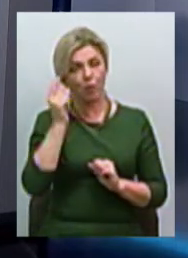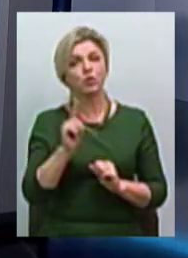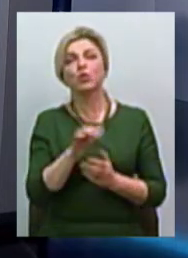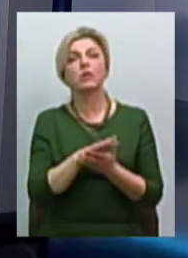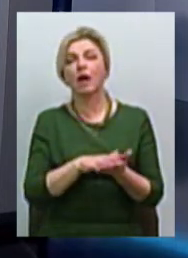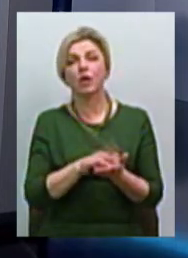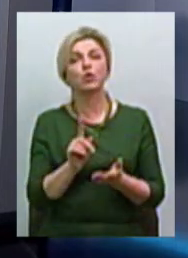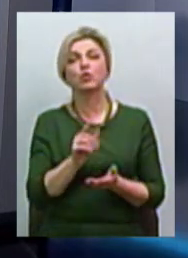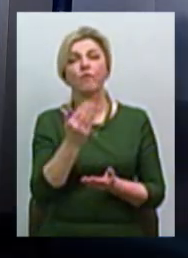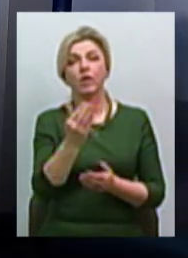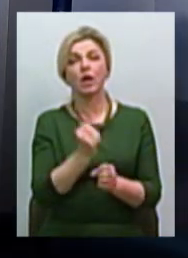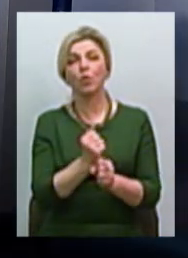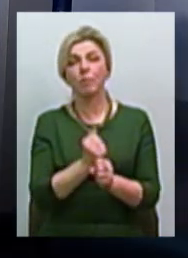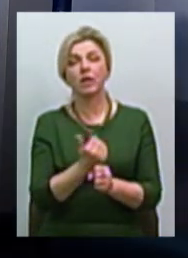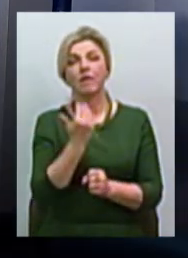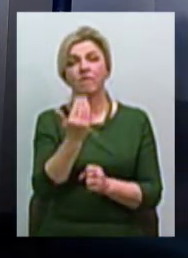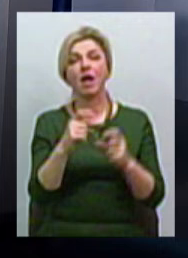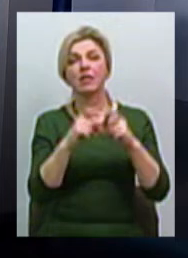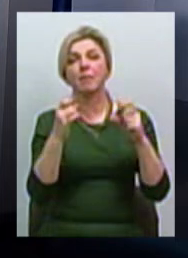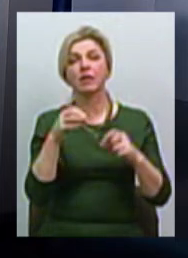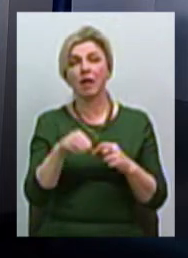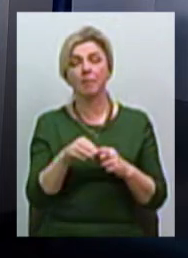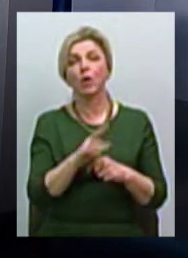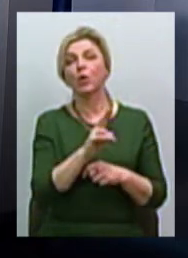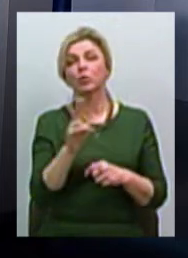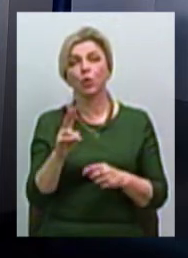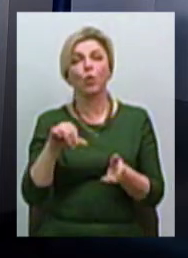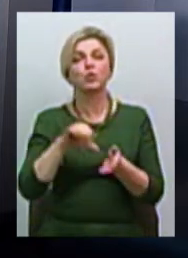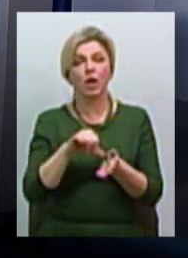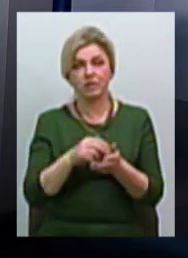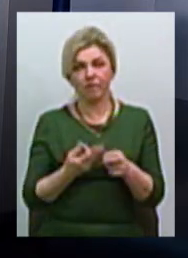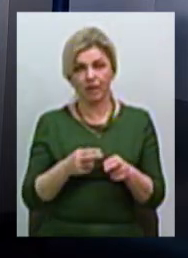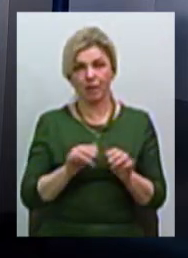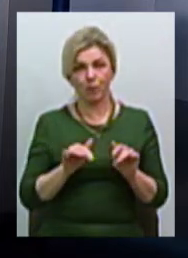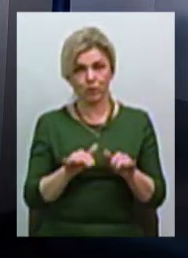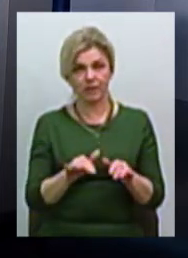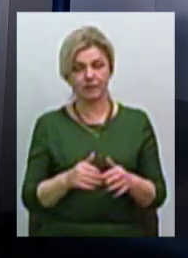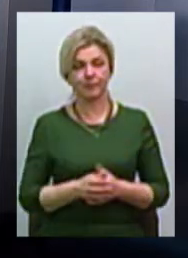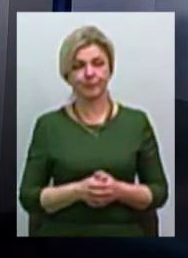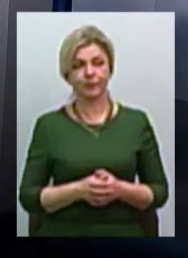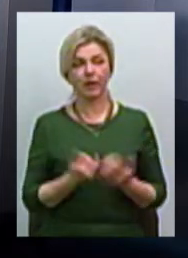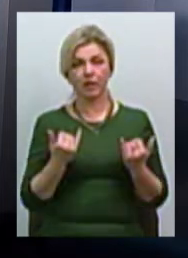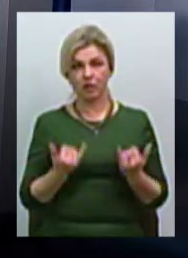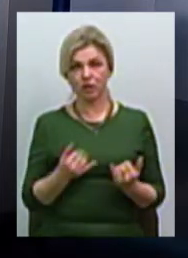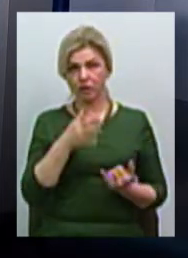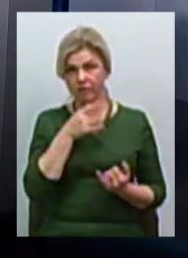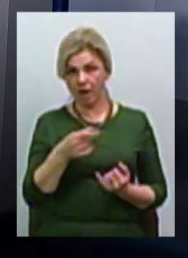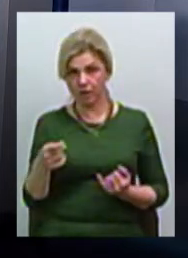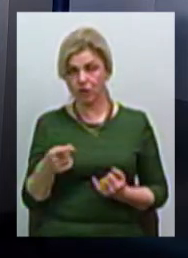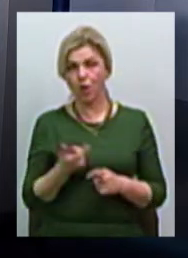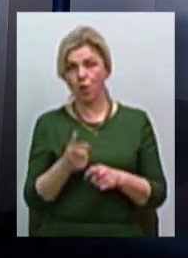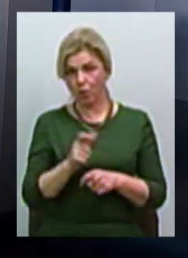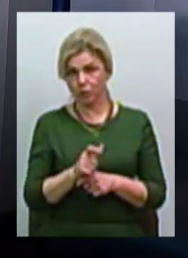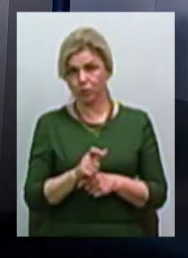далі? Що робите ви, ваш департамент? Які ще є структури, котрі задіяні в цьому процесі? Ну, на даний час, хочу сказати, що